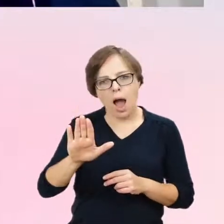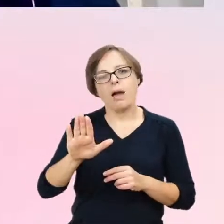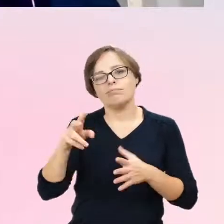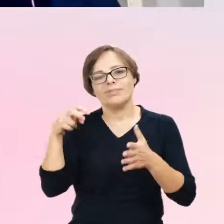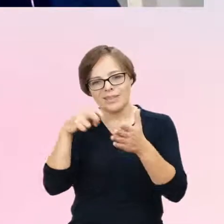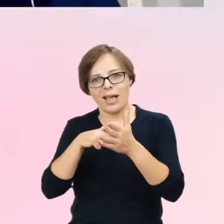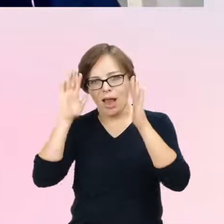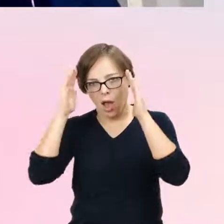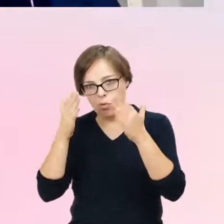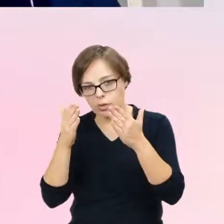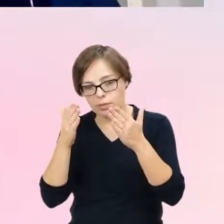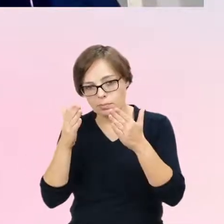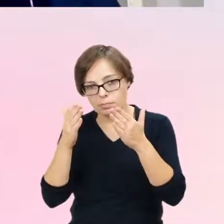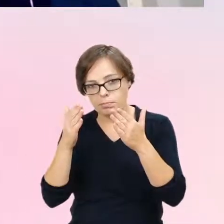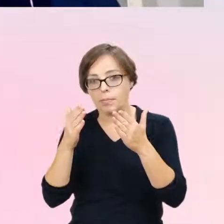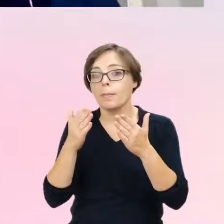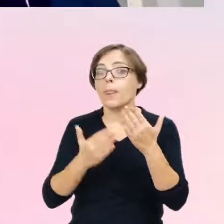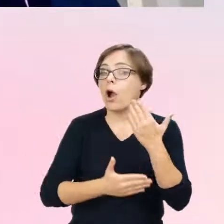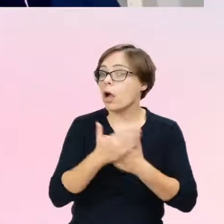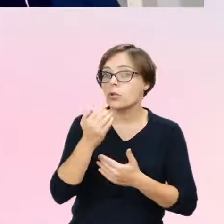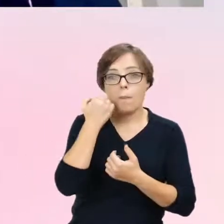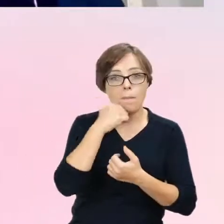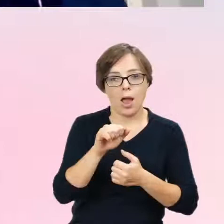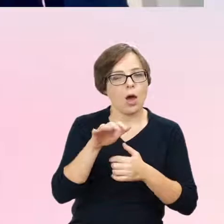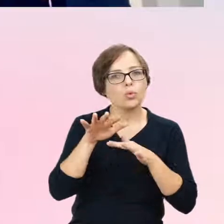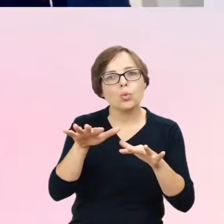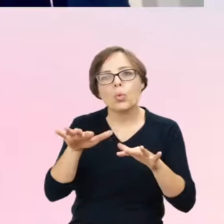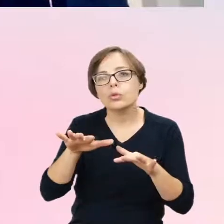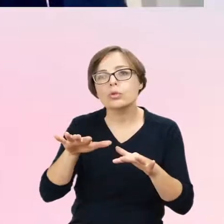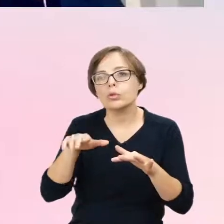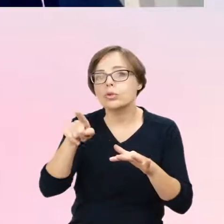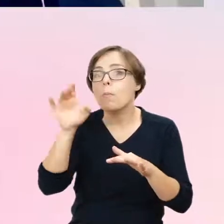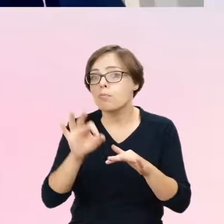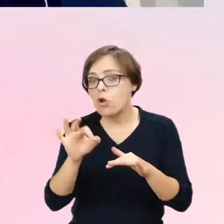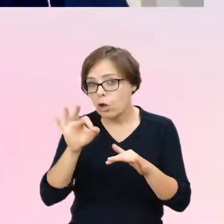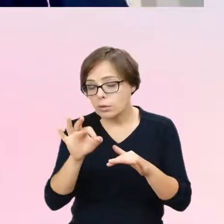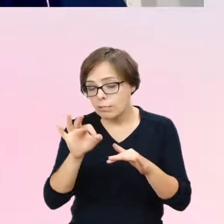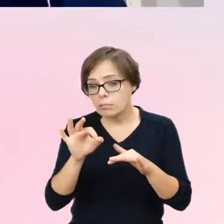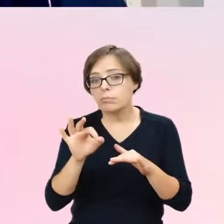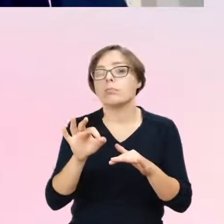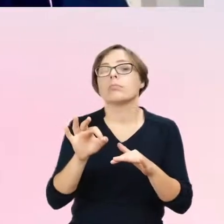autyzmu, bardzo duża grupa z tych kobiet miała cechy.